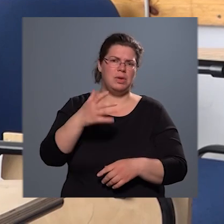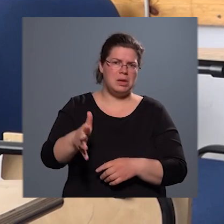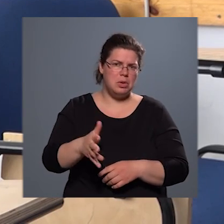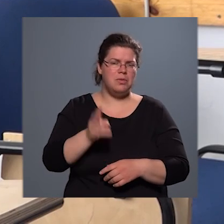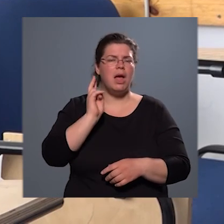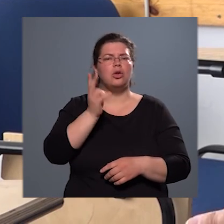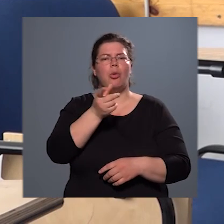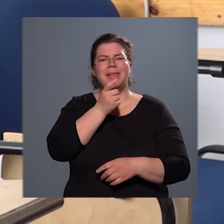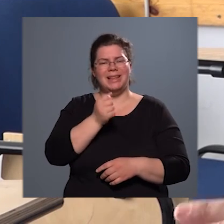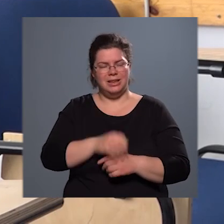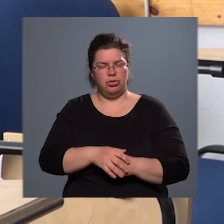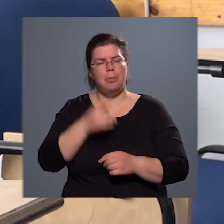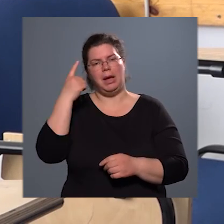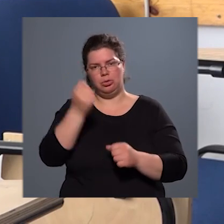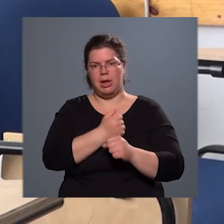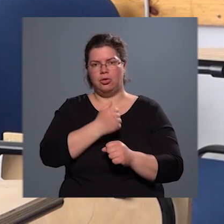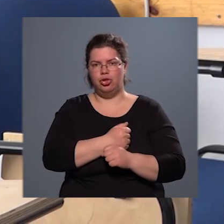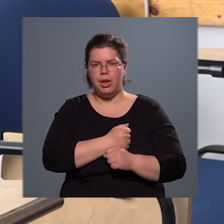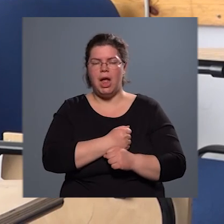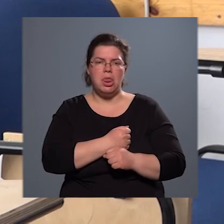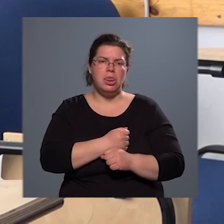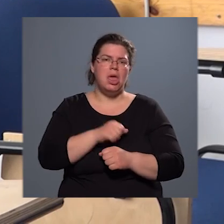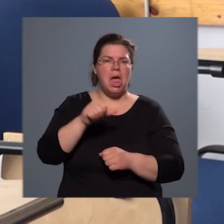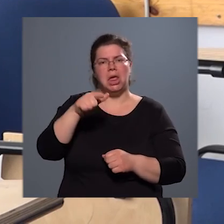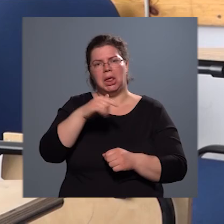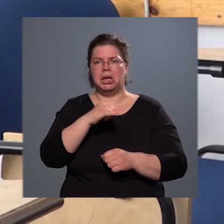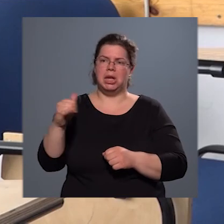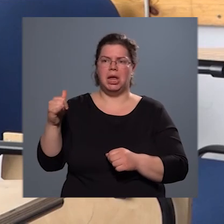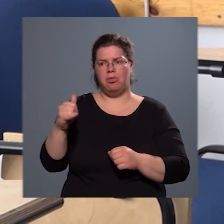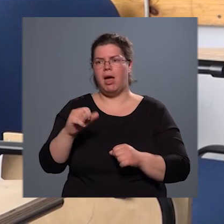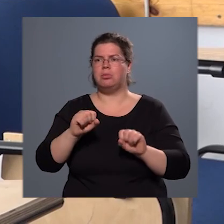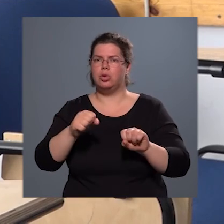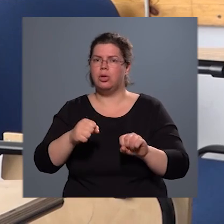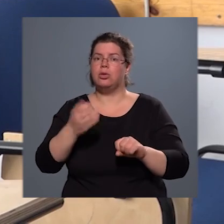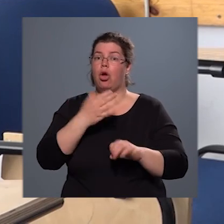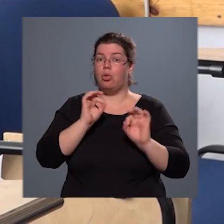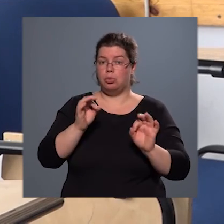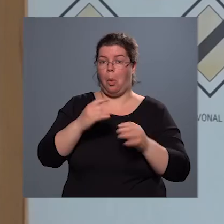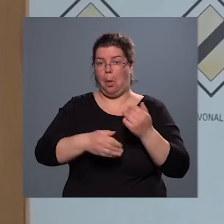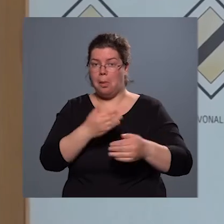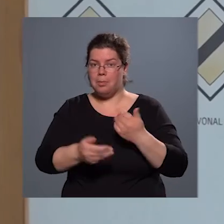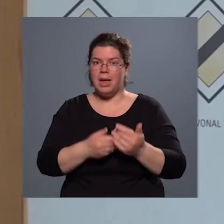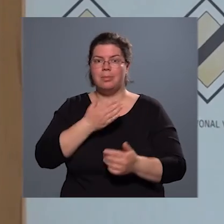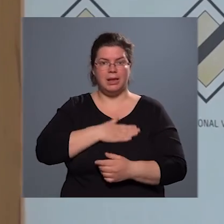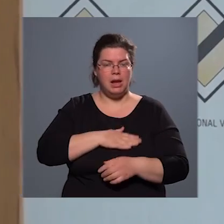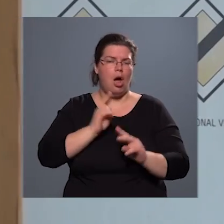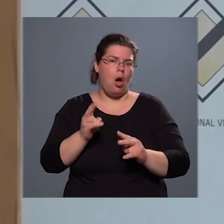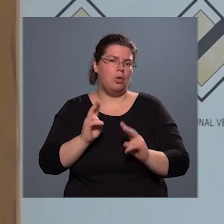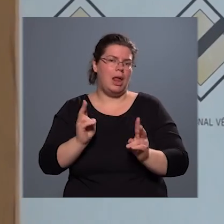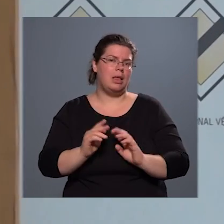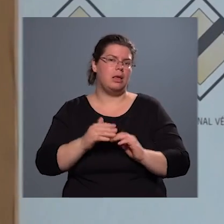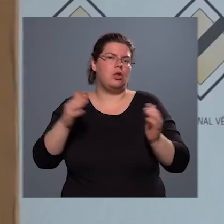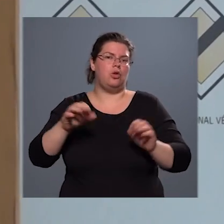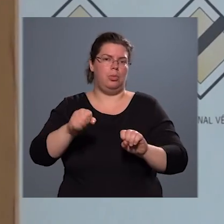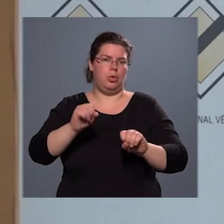azzal meg tudják csinálni, motorozzanak egy-két évet, és ha nagyon megy a motorozás, megszerették, akkor mehetnek a nagyobb